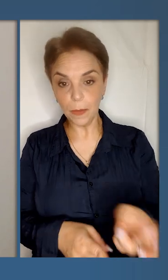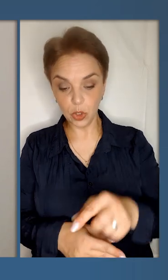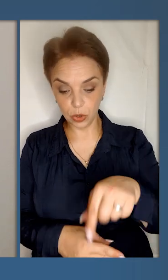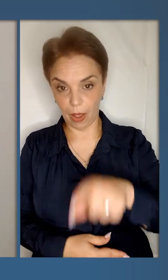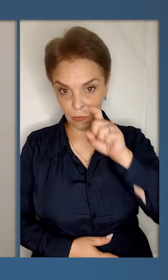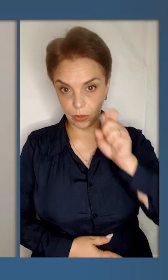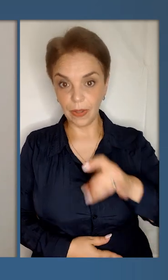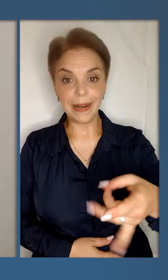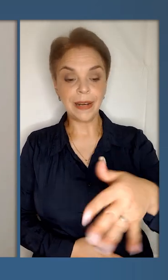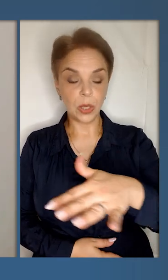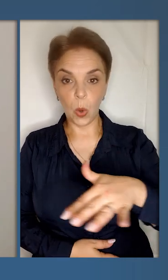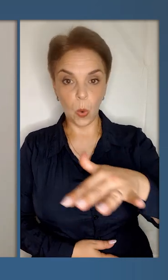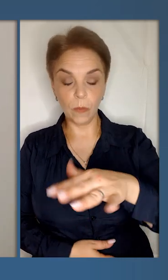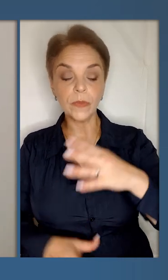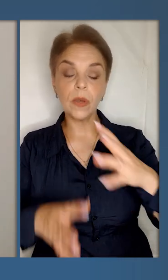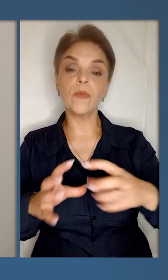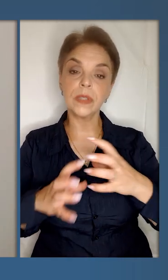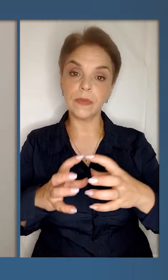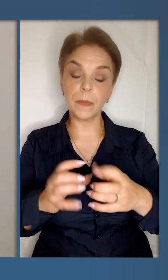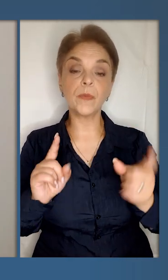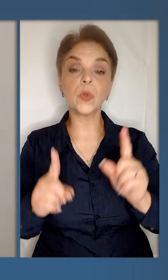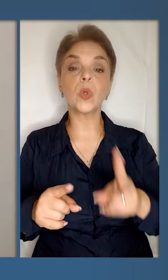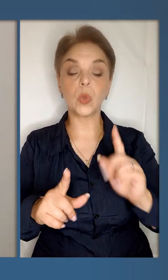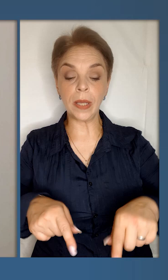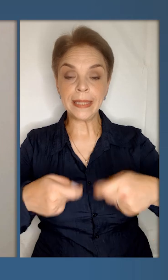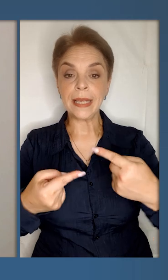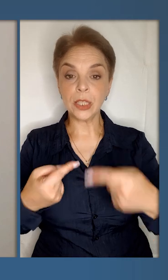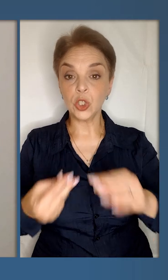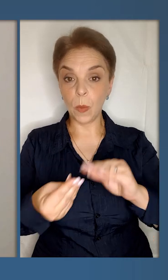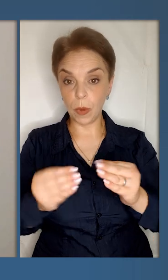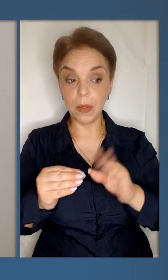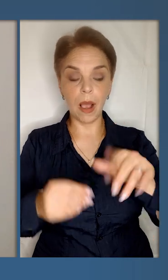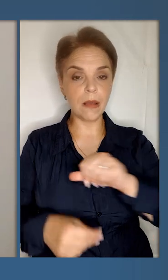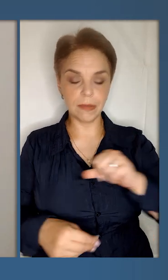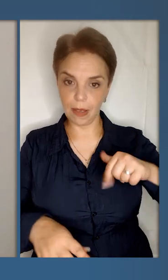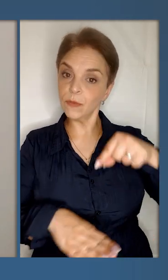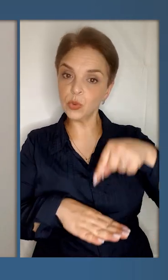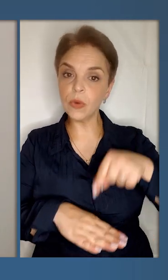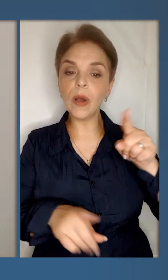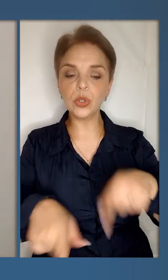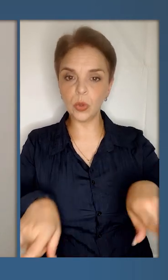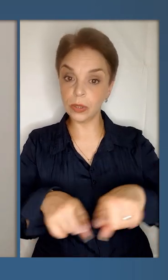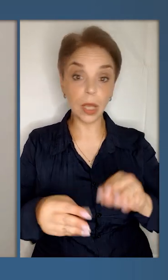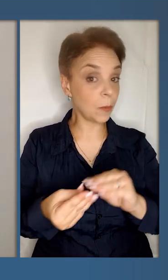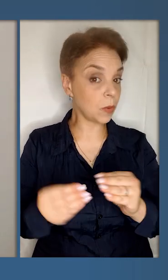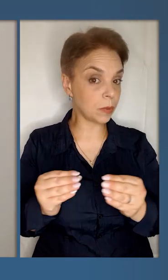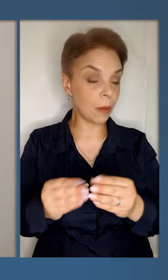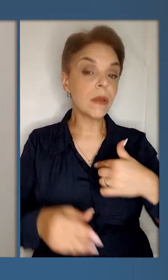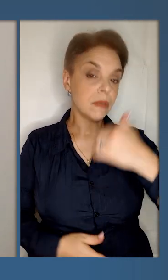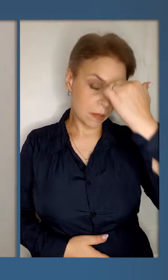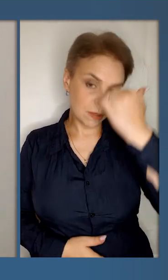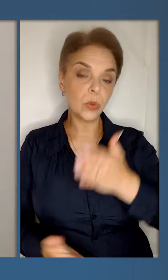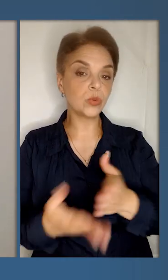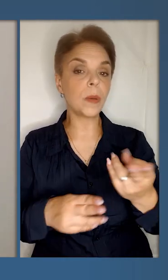війна прийшла в Україну, в регіон, у світ. Той, хто несе інші проблеми, хай сам відчуває, що таке